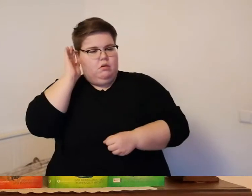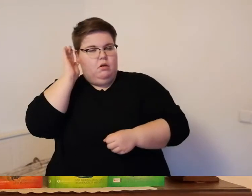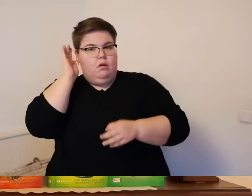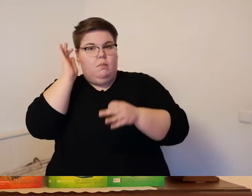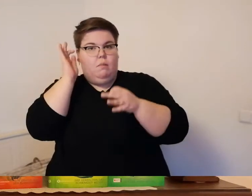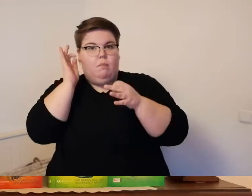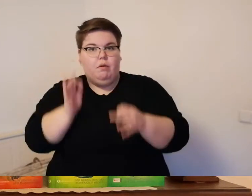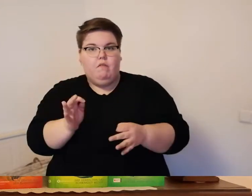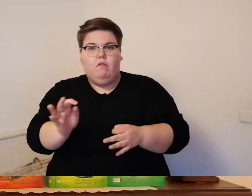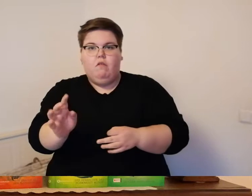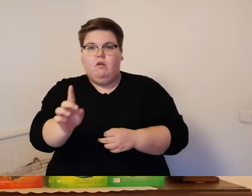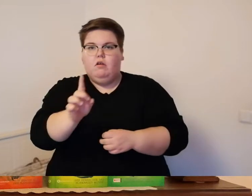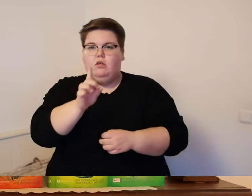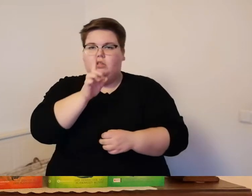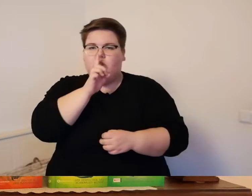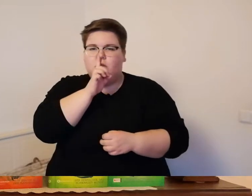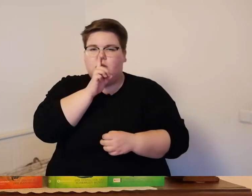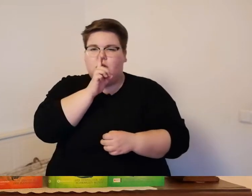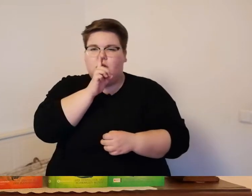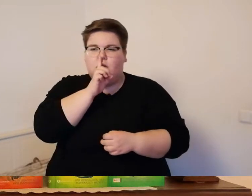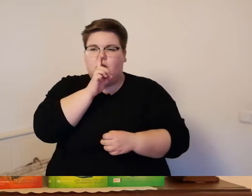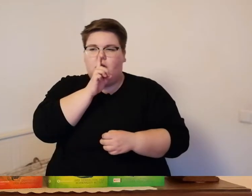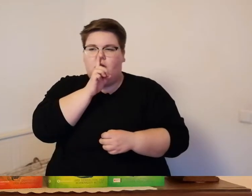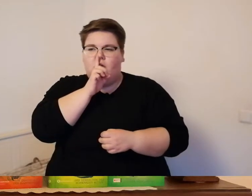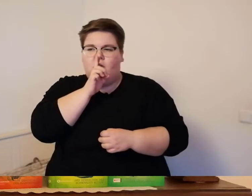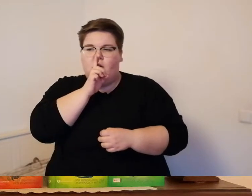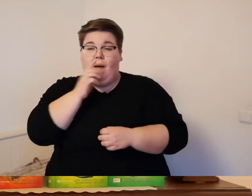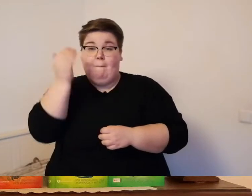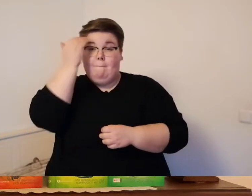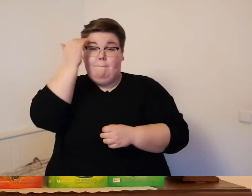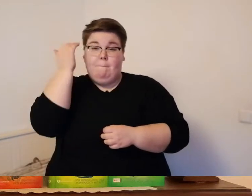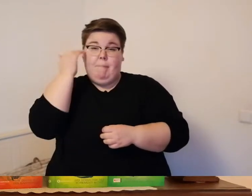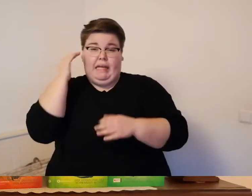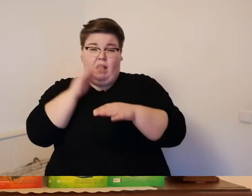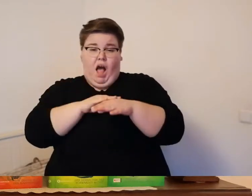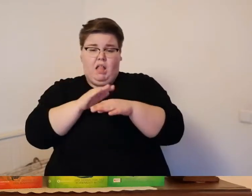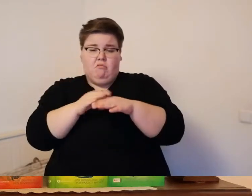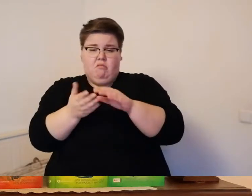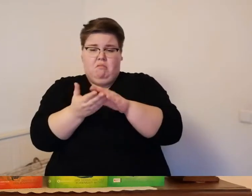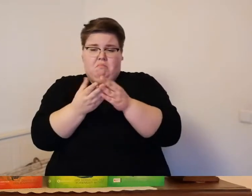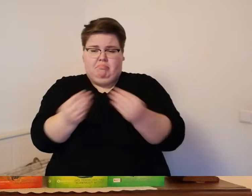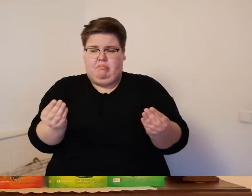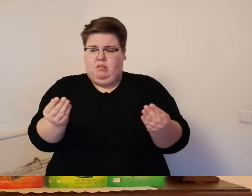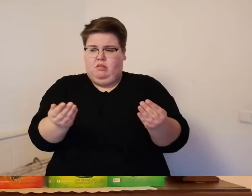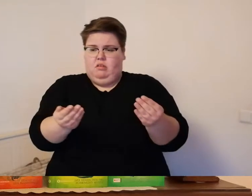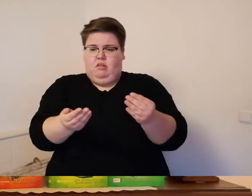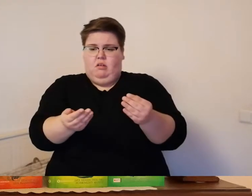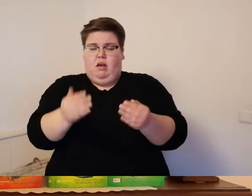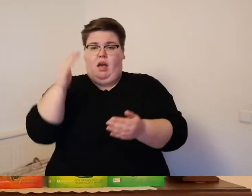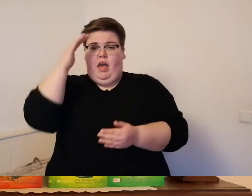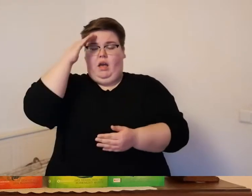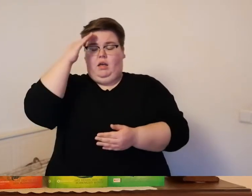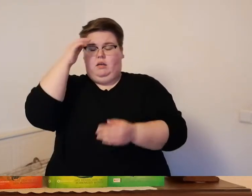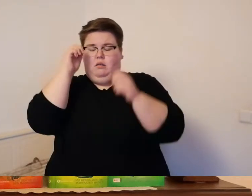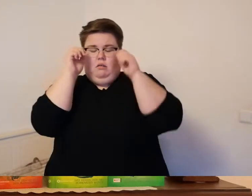um ihm herum still und er fühlte bengts hand nicht mehr auf seiner überrascht riss er die augen auf und verlor vor